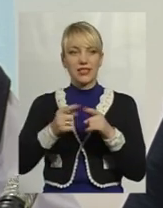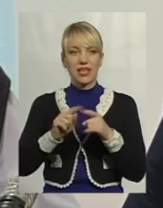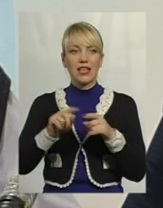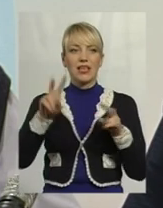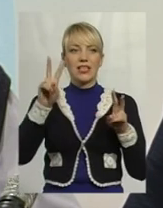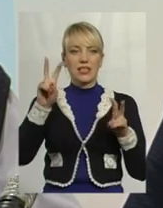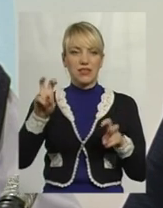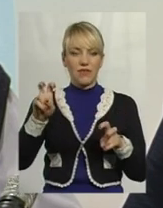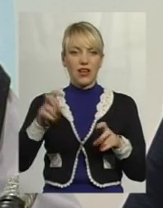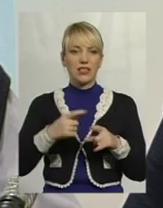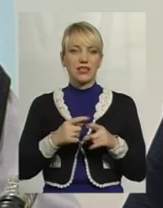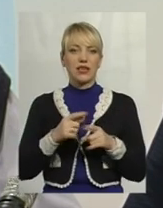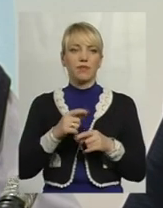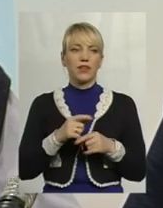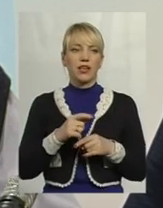краудлендінг, і,